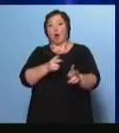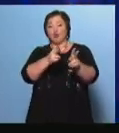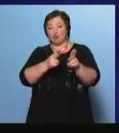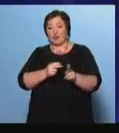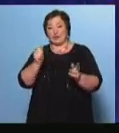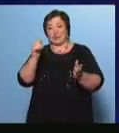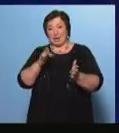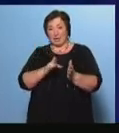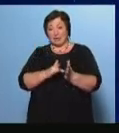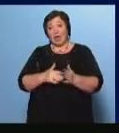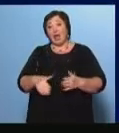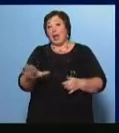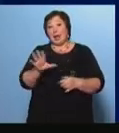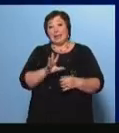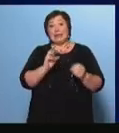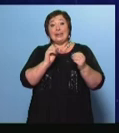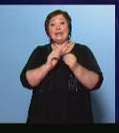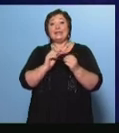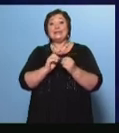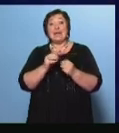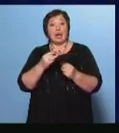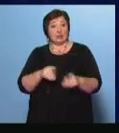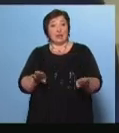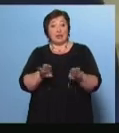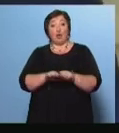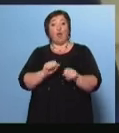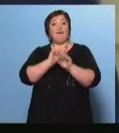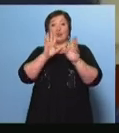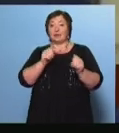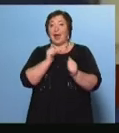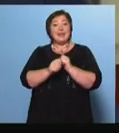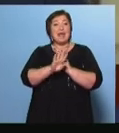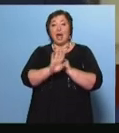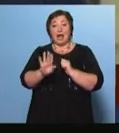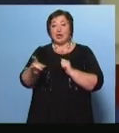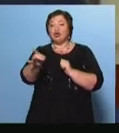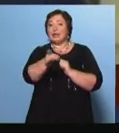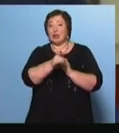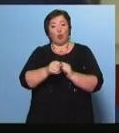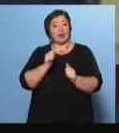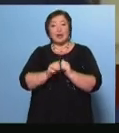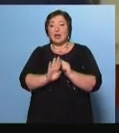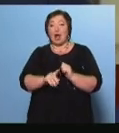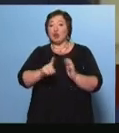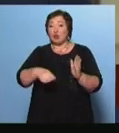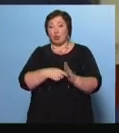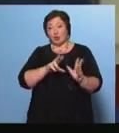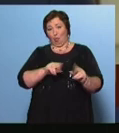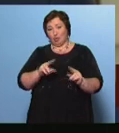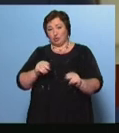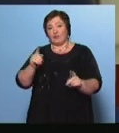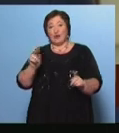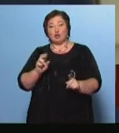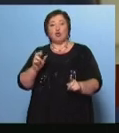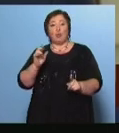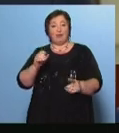всего-навсего десятый такой фонтан Не каждому региону, не каждому городу посчастливилось Чтобы